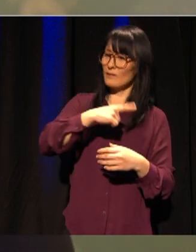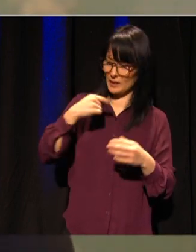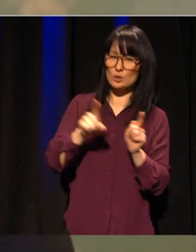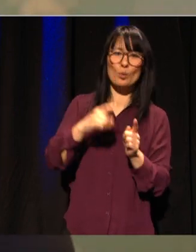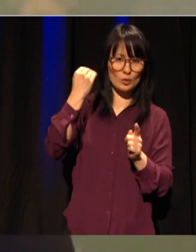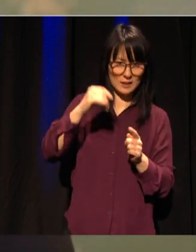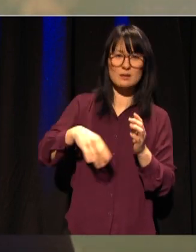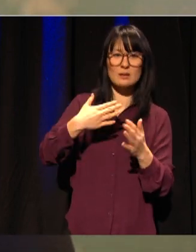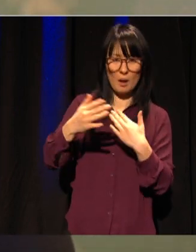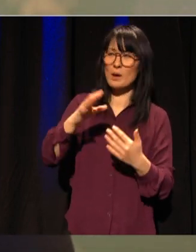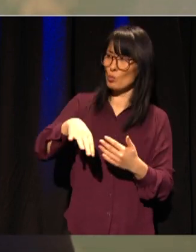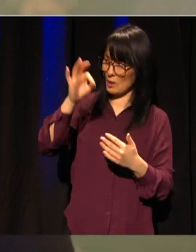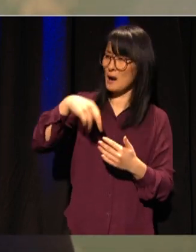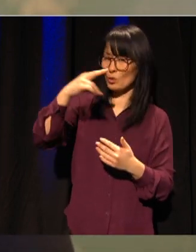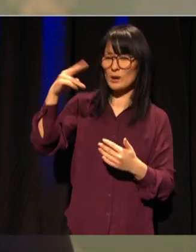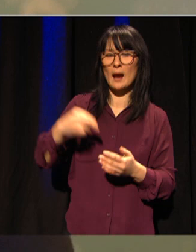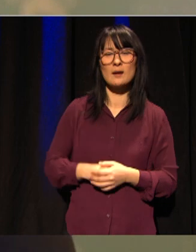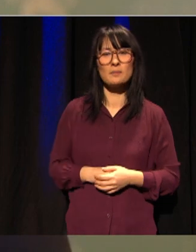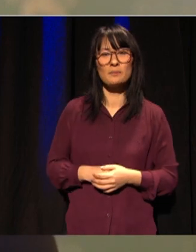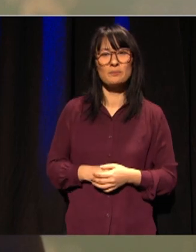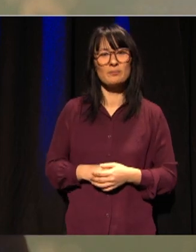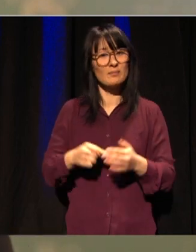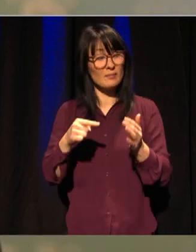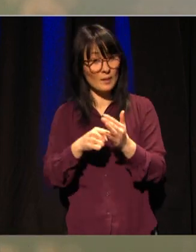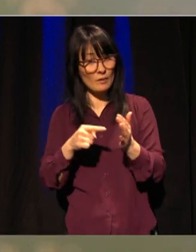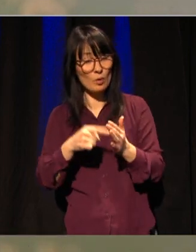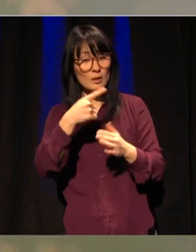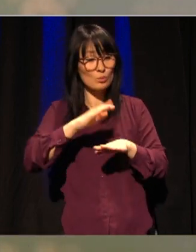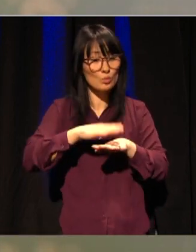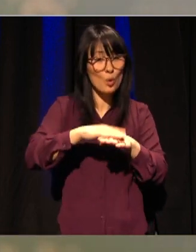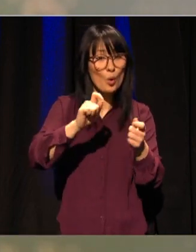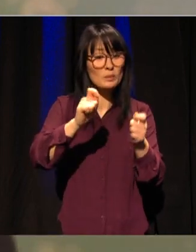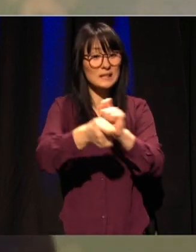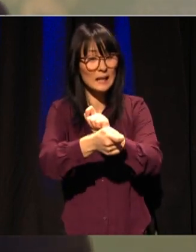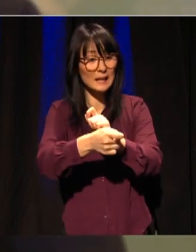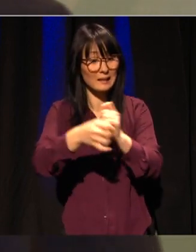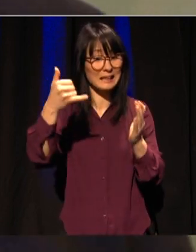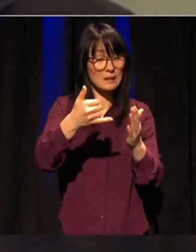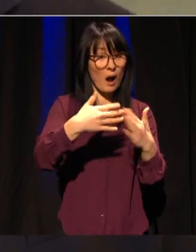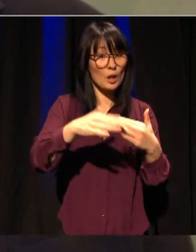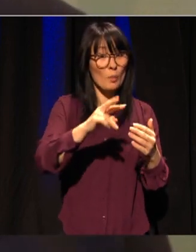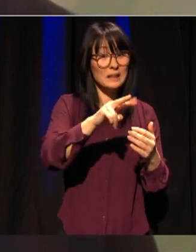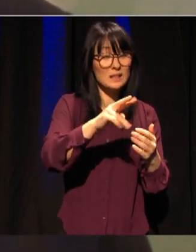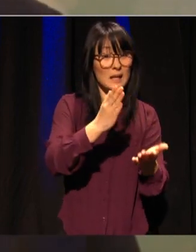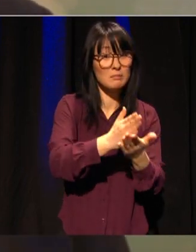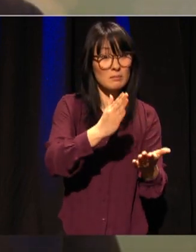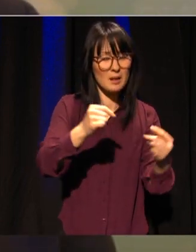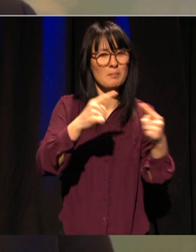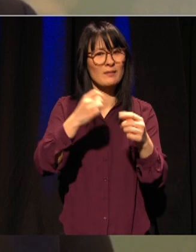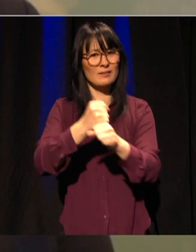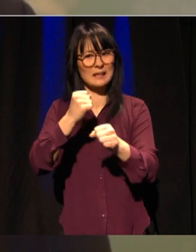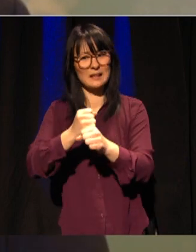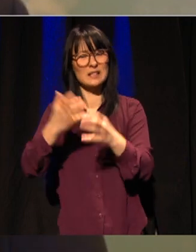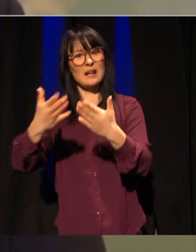og vi står altså foran en omstilling som ikke bare handler om digitalisering men om kompetanse i stort